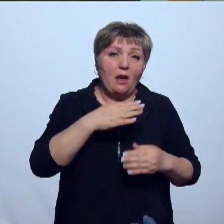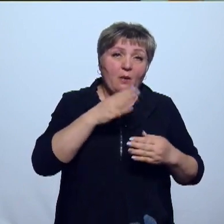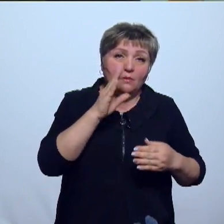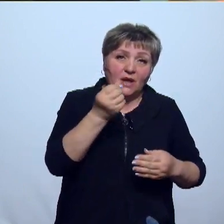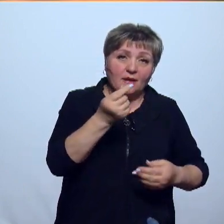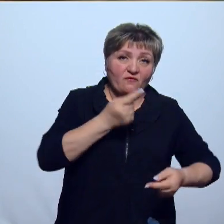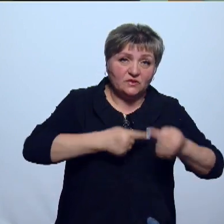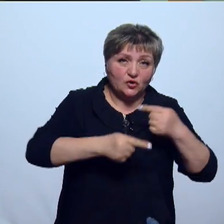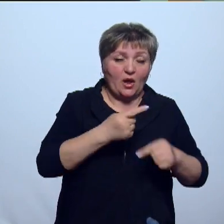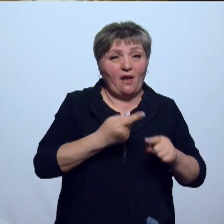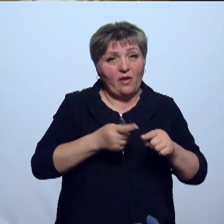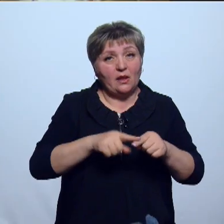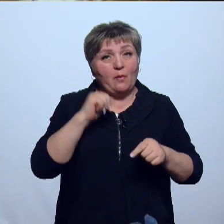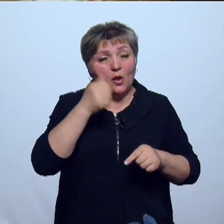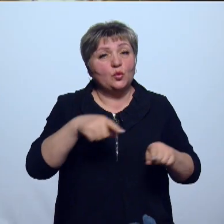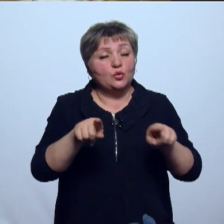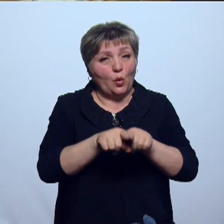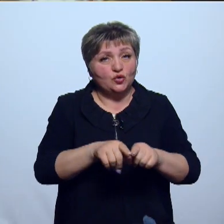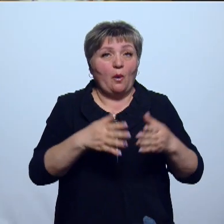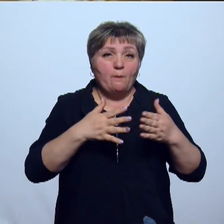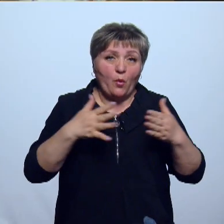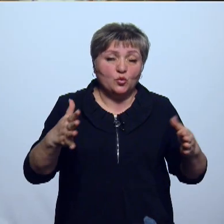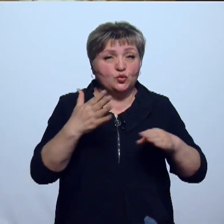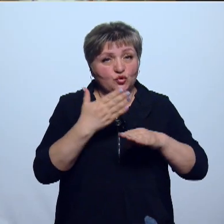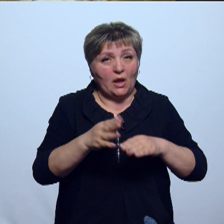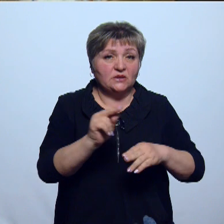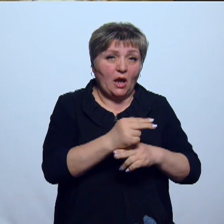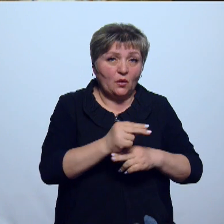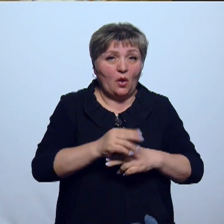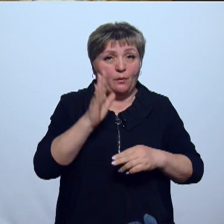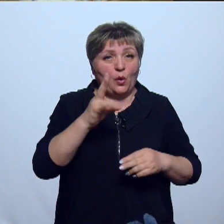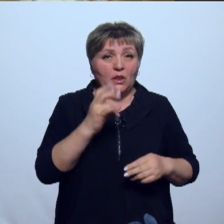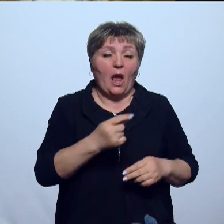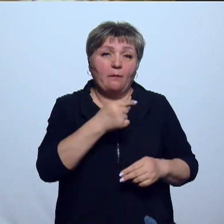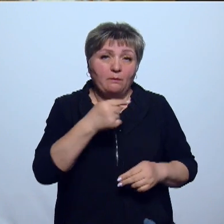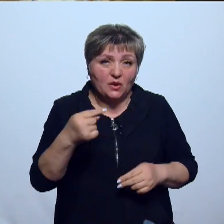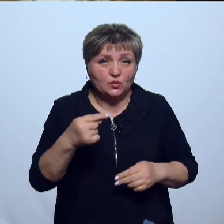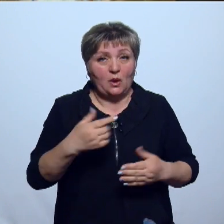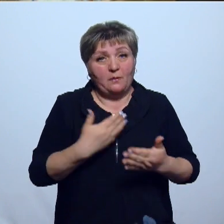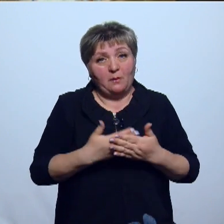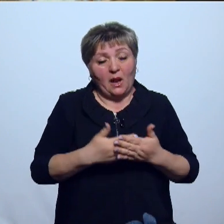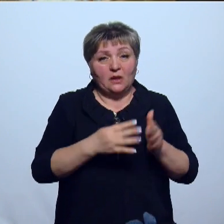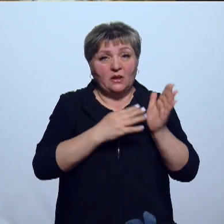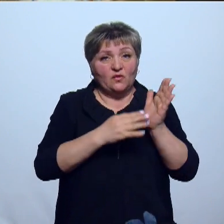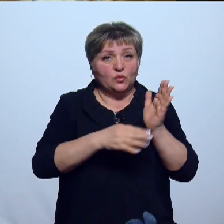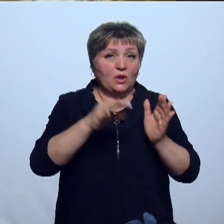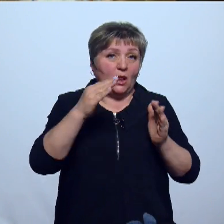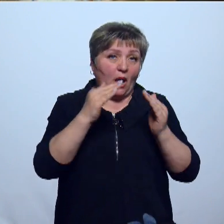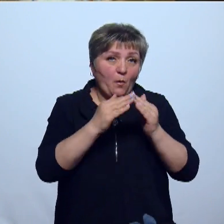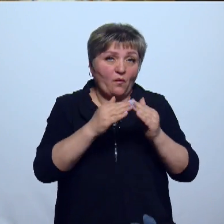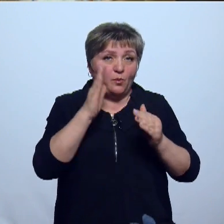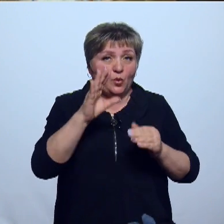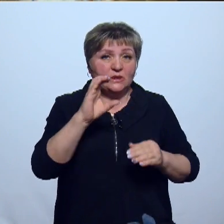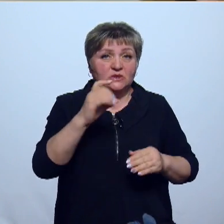возвращал. Так будет и в этом году. Большая часть корректировки пойдет на минус. Ориентировочно 90% домов будут